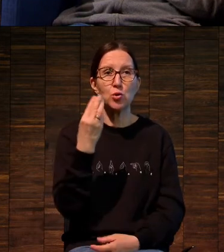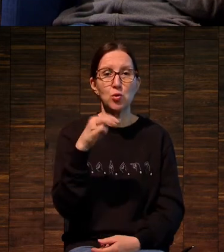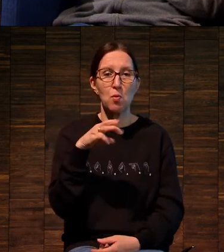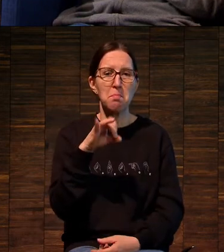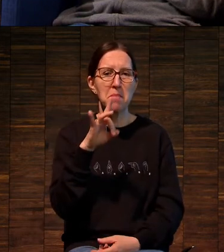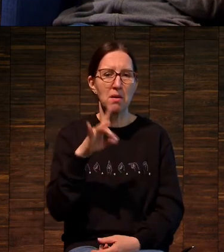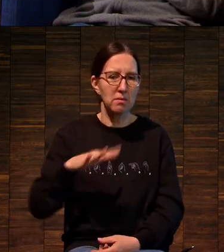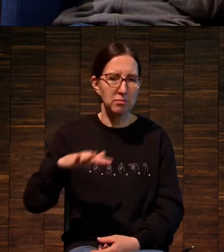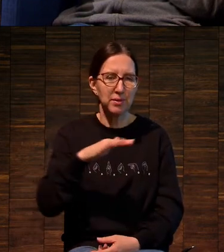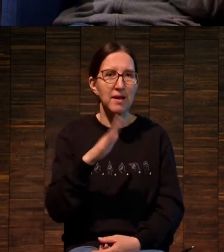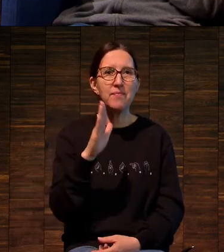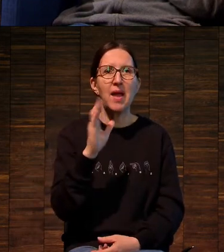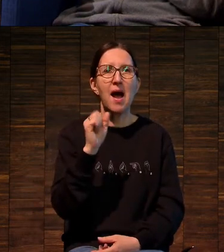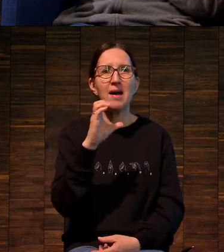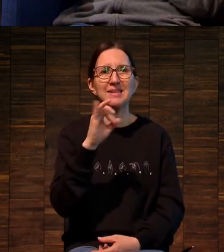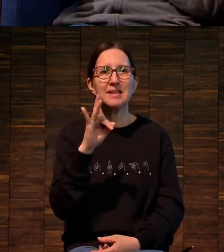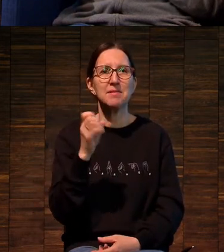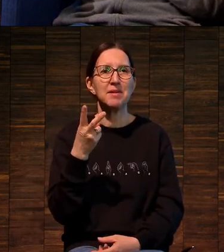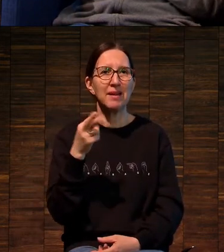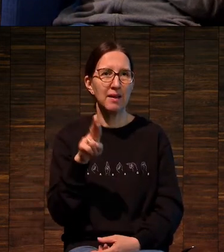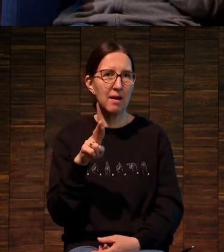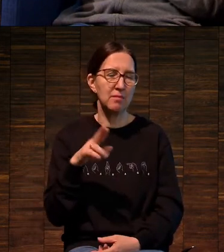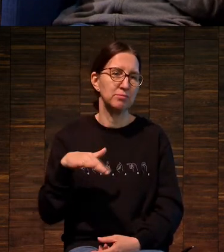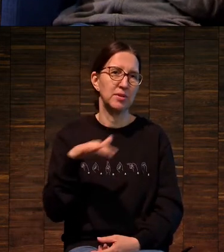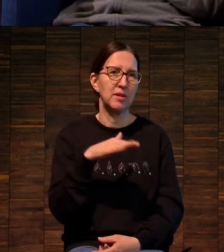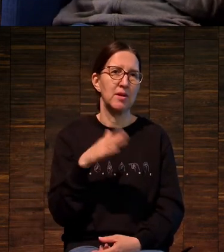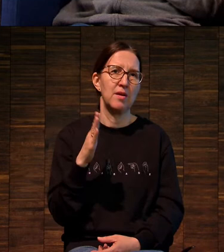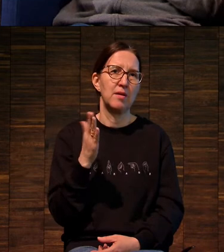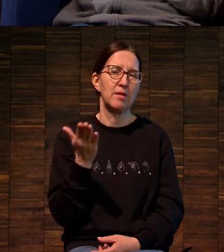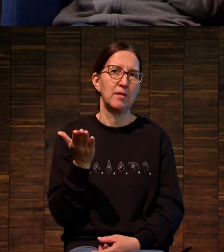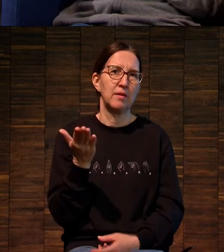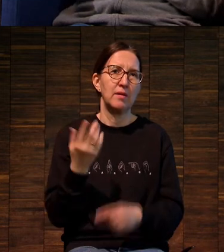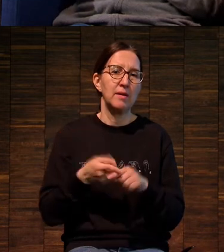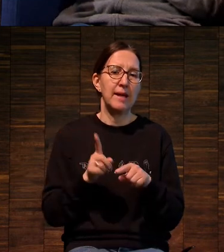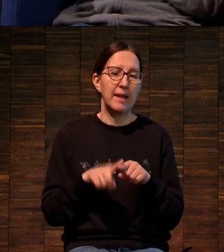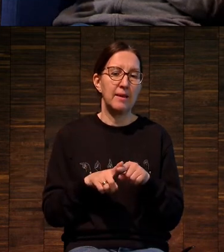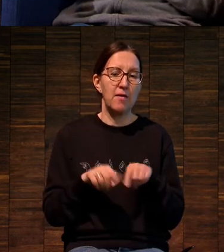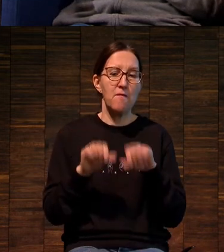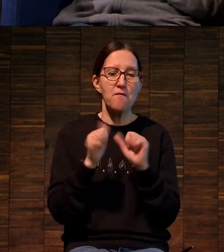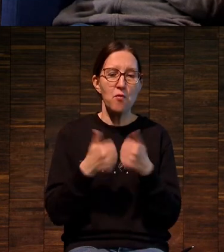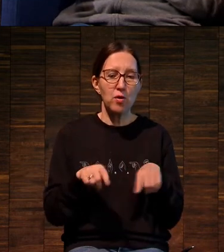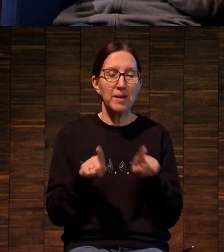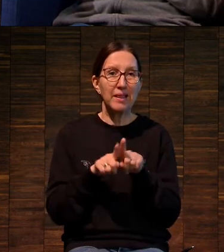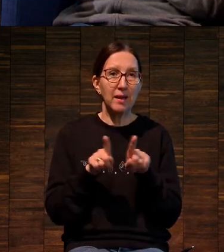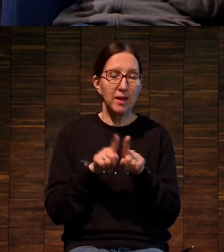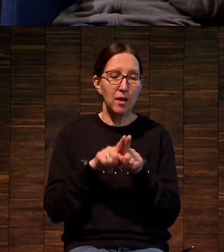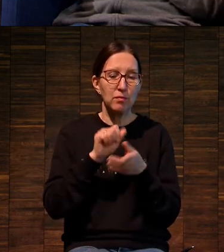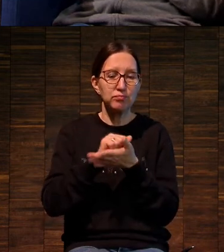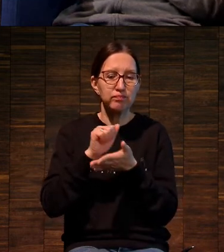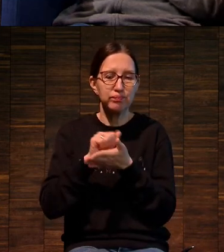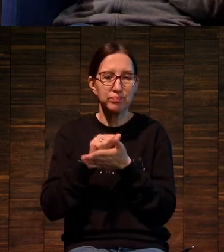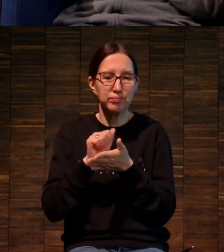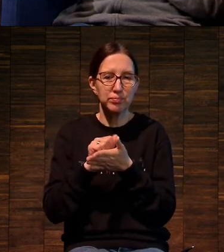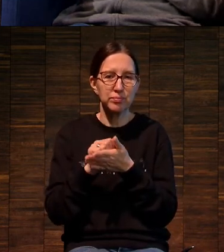ассирийские печати, цилиндрики, такие печатки.